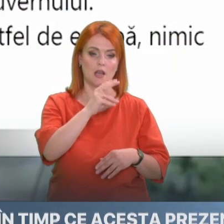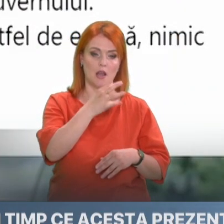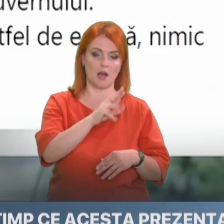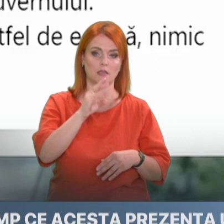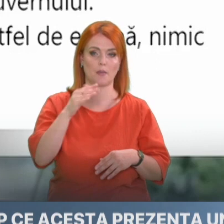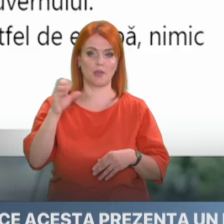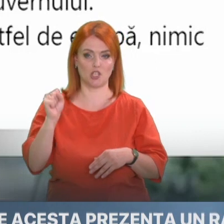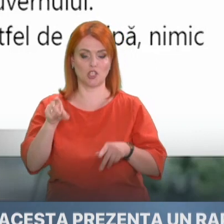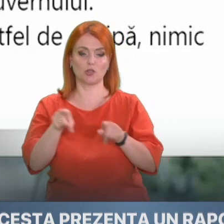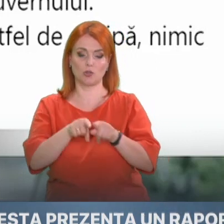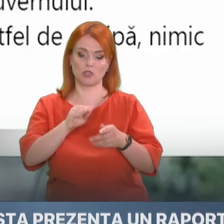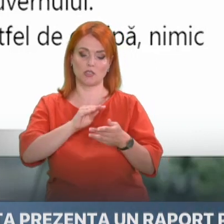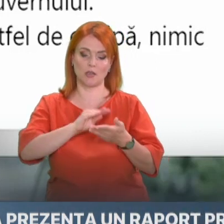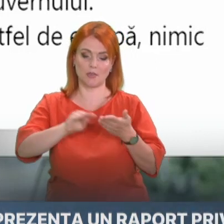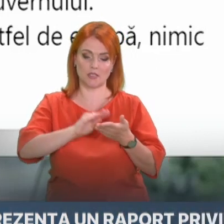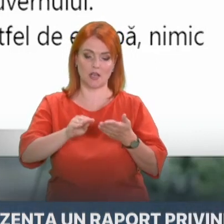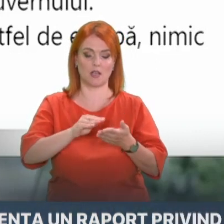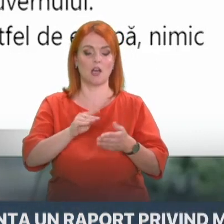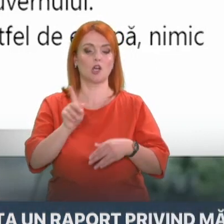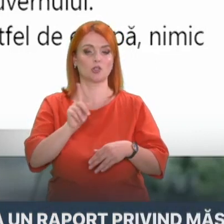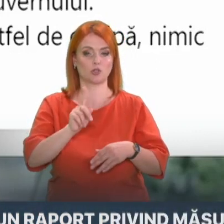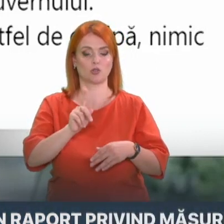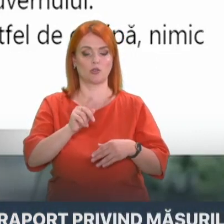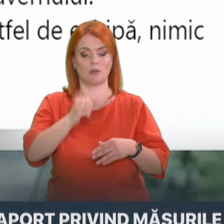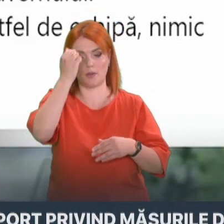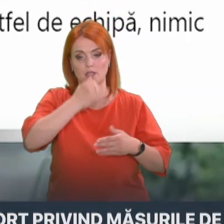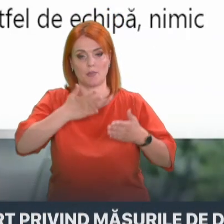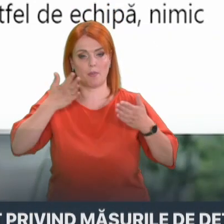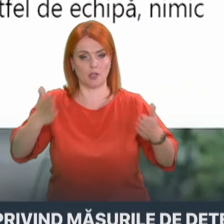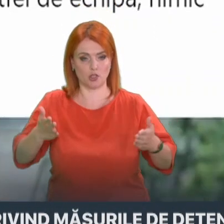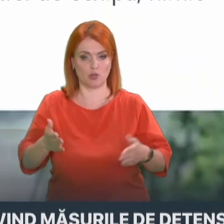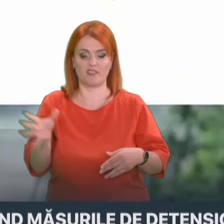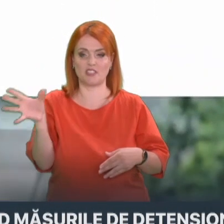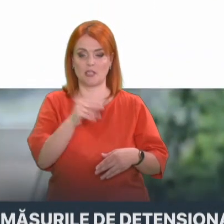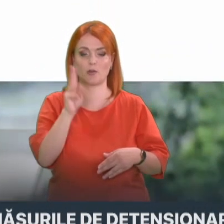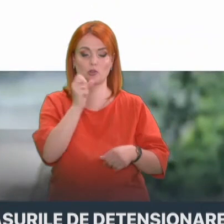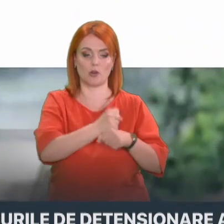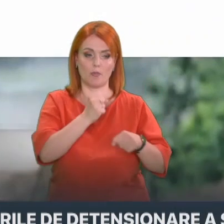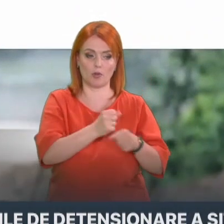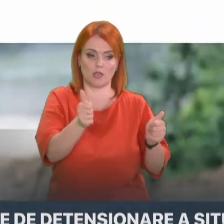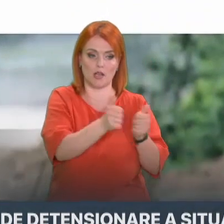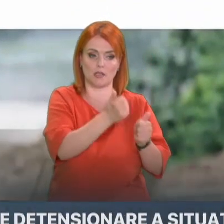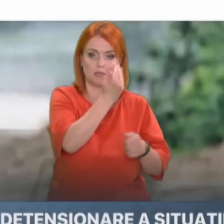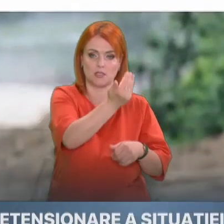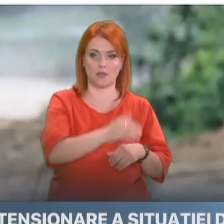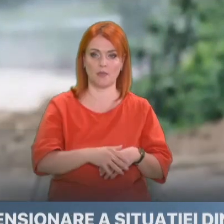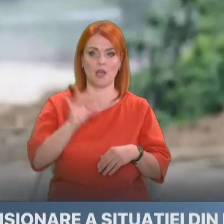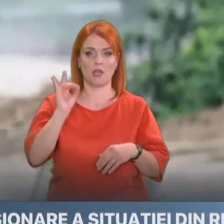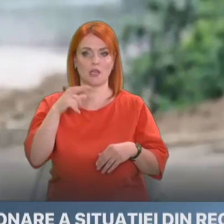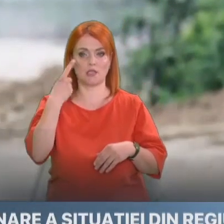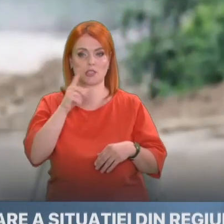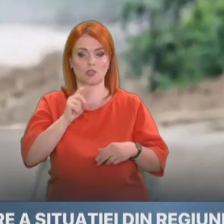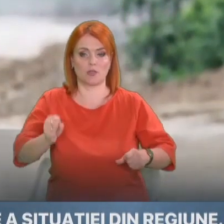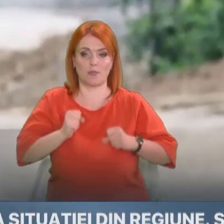față de colegii săi, cu care a muncit zi de zi pentru a aduce Europa acasă. Dabija a menționat că s-a depus efort în toate domeniile de